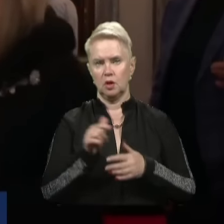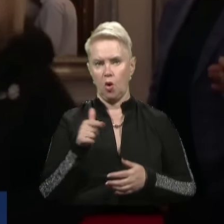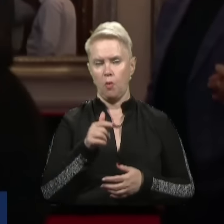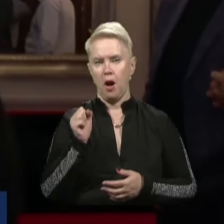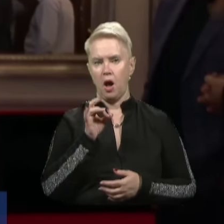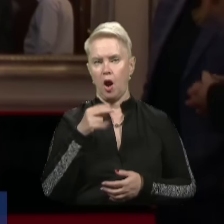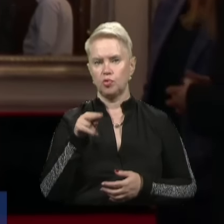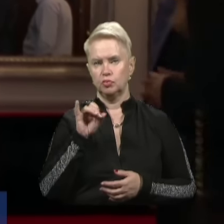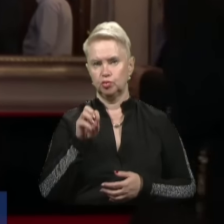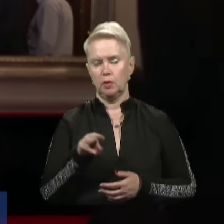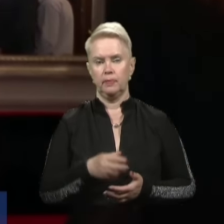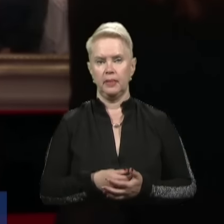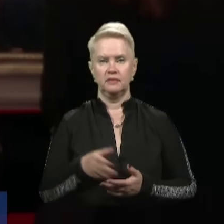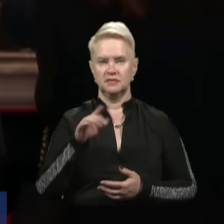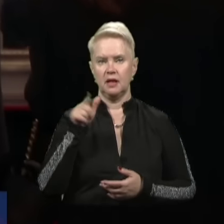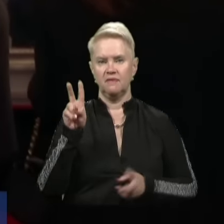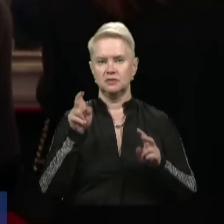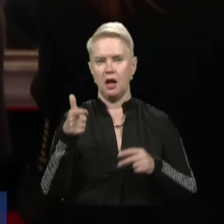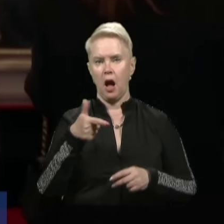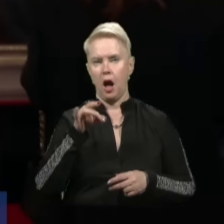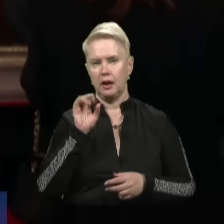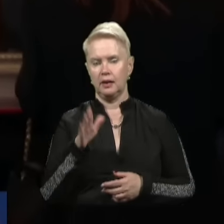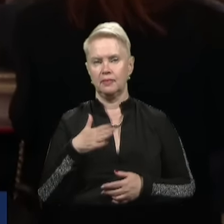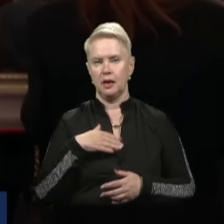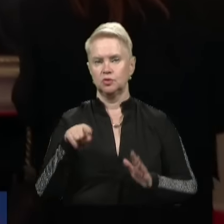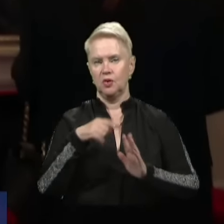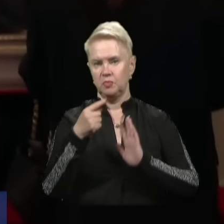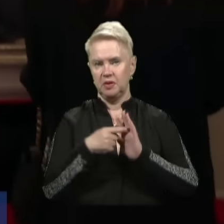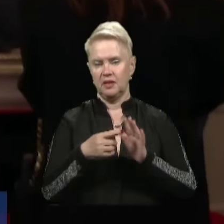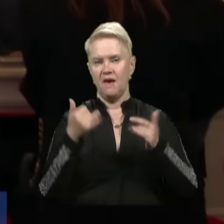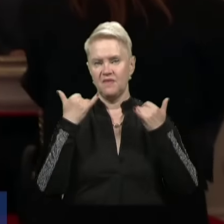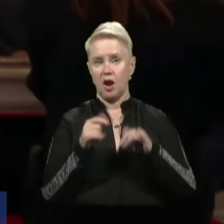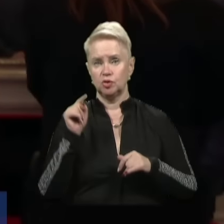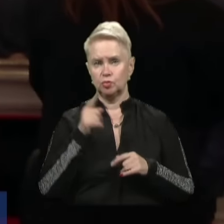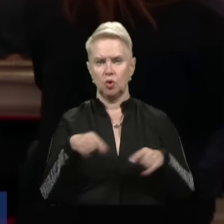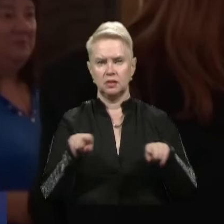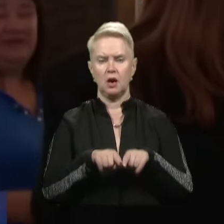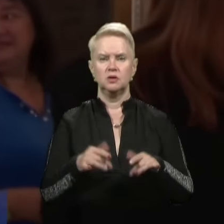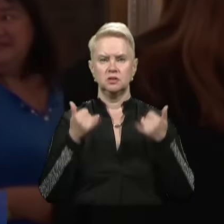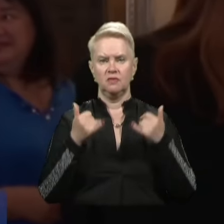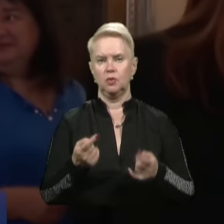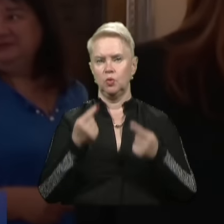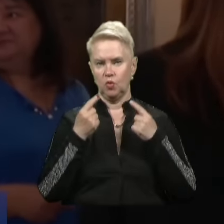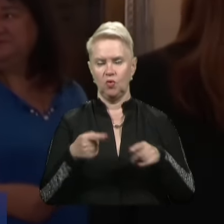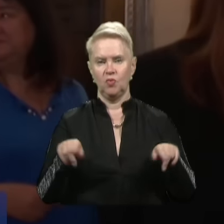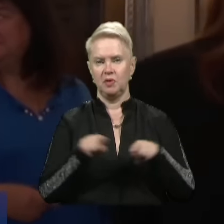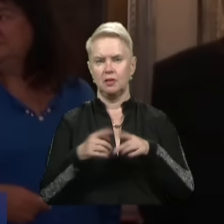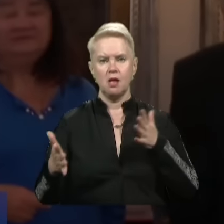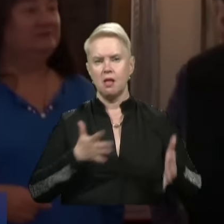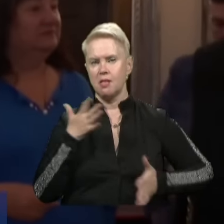Аркадійовичем, з Гаріком, як всі називають його, в нашому місті. Я вражений тим, що є такий сьогодні ювілеєв. Він такий же